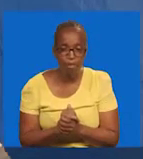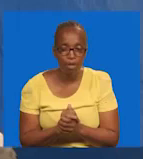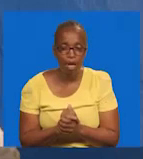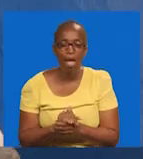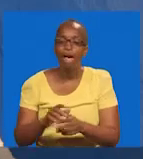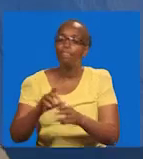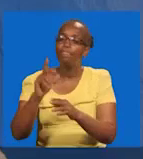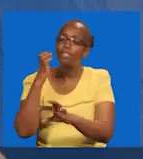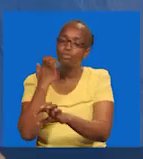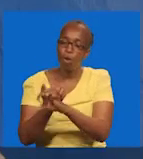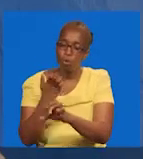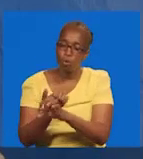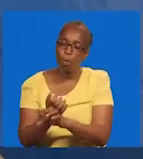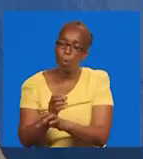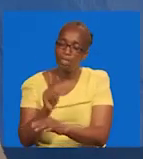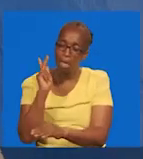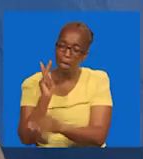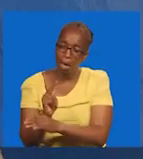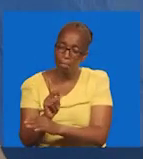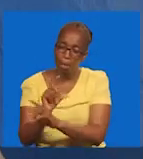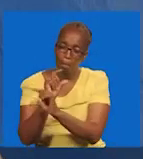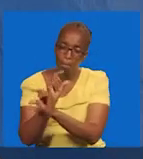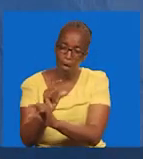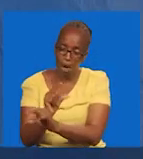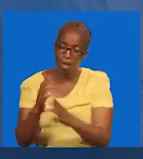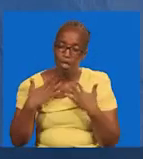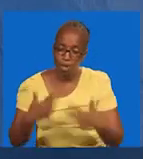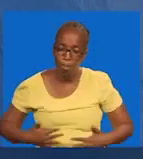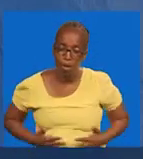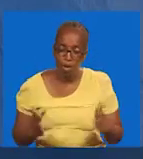Yesu. Azuliwe. Lakini wapi.